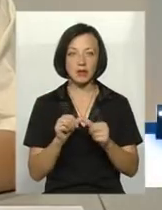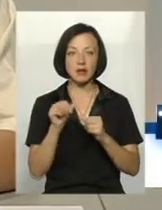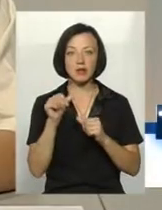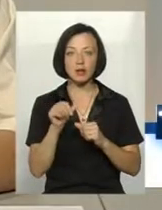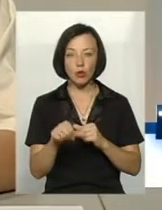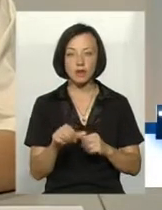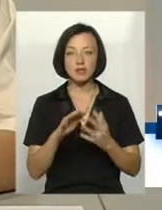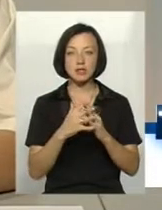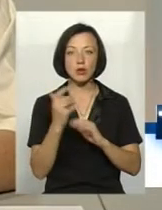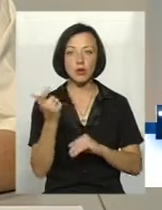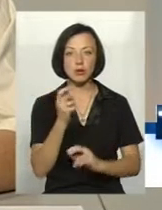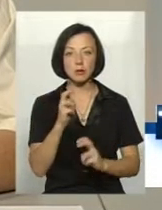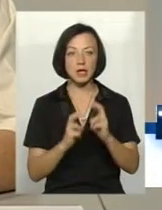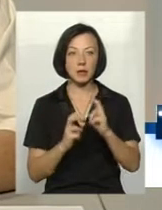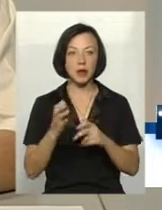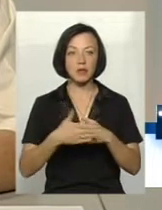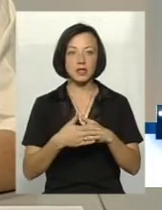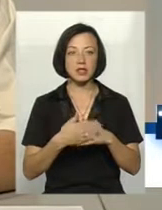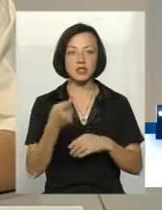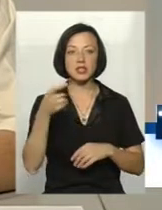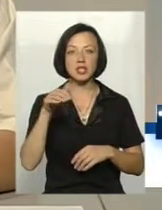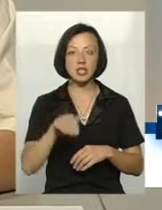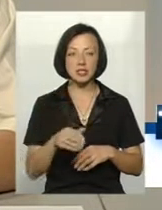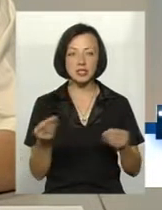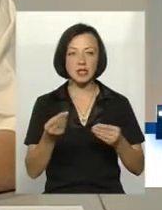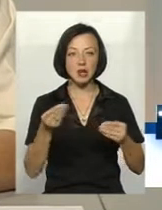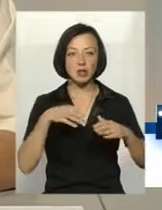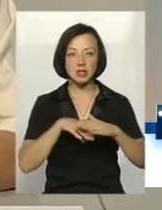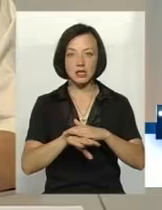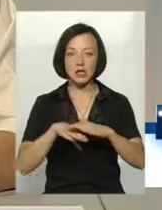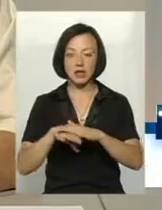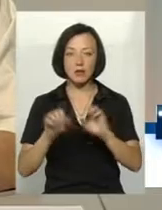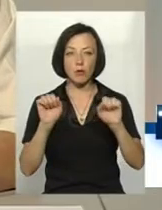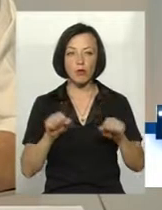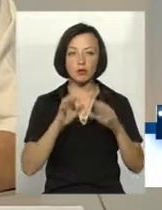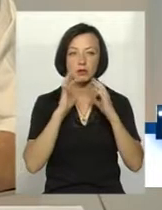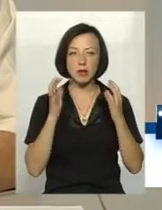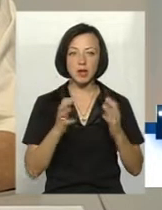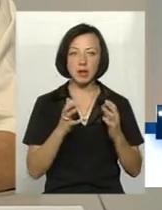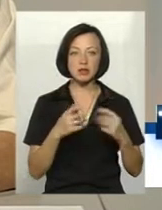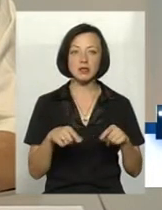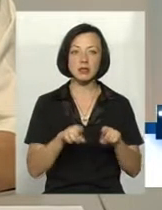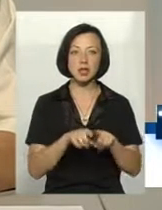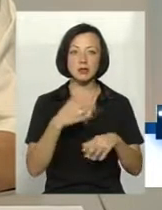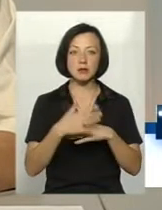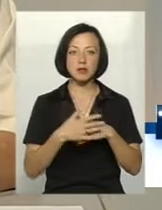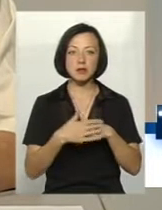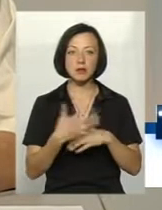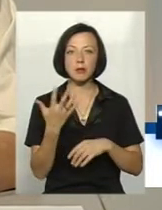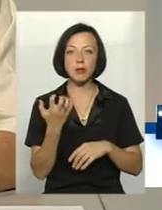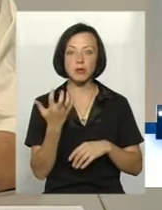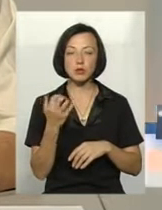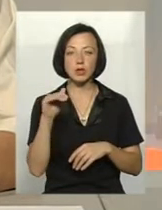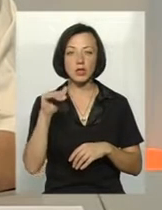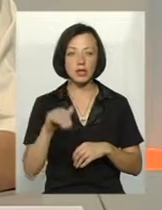сільгоспідприємствах існує близько тисячі зерноскладів, які одночасно можуть зберігати теж близько 500 тисяч